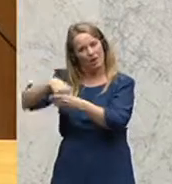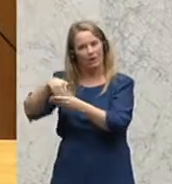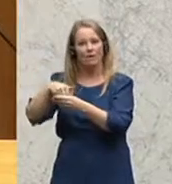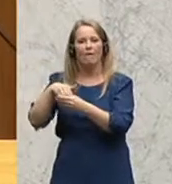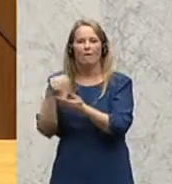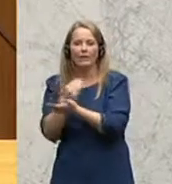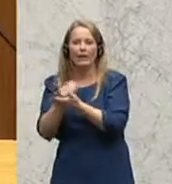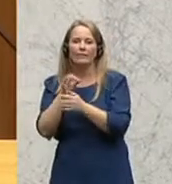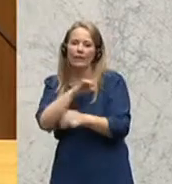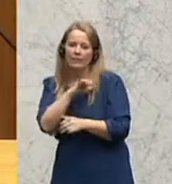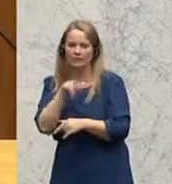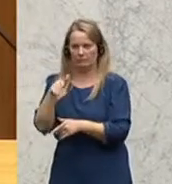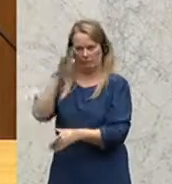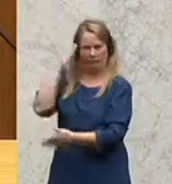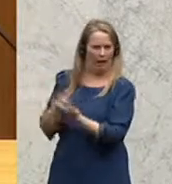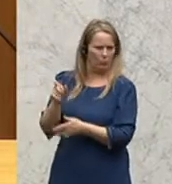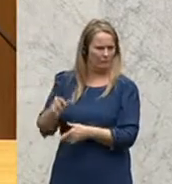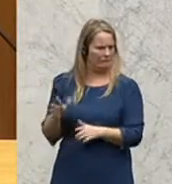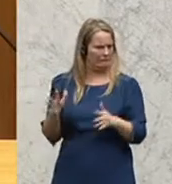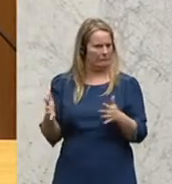Interessenvertretungen auch nicht glaubhaft machen.